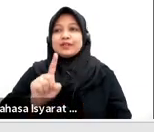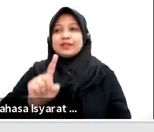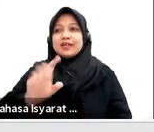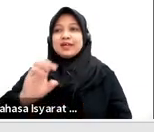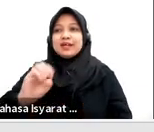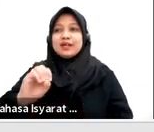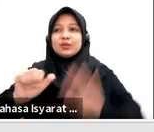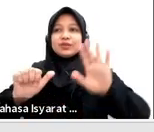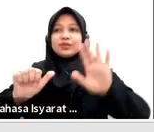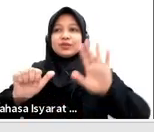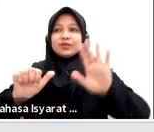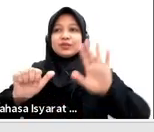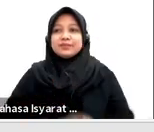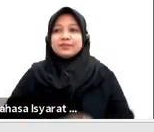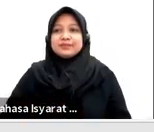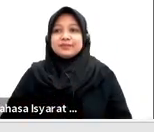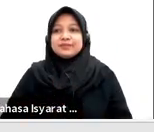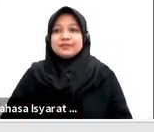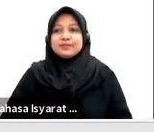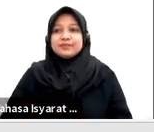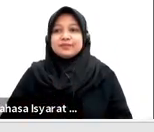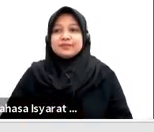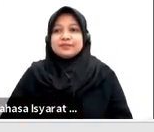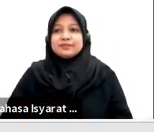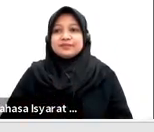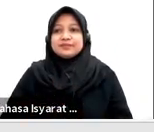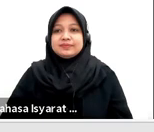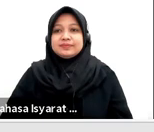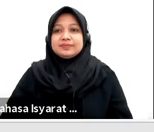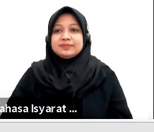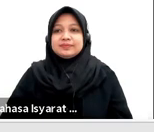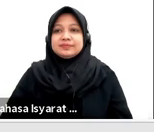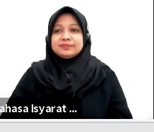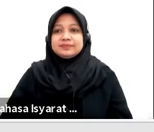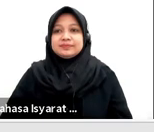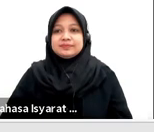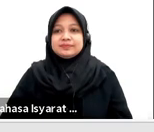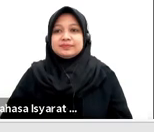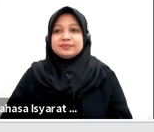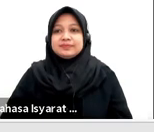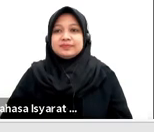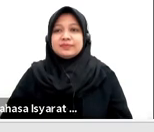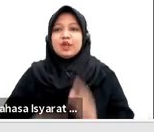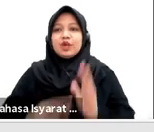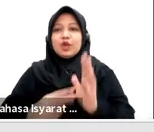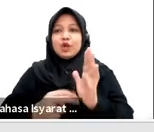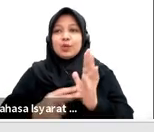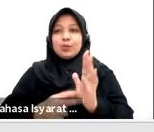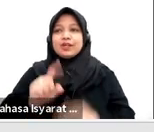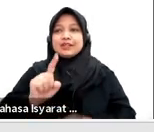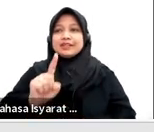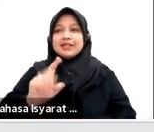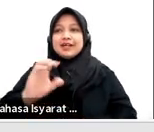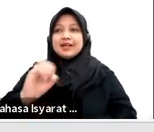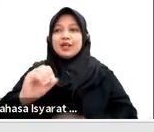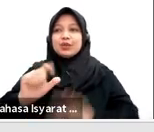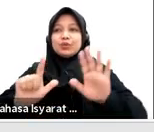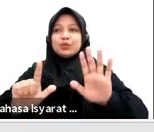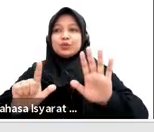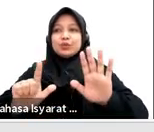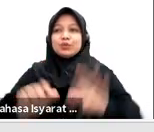Trifebri Koirun Litom dalam kurung Individu. 107, Uliya